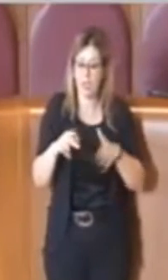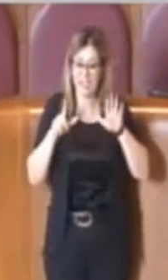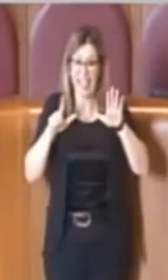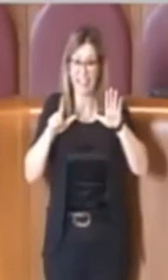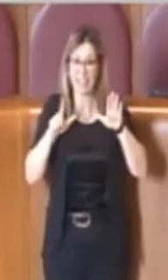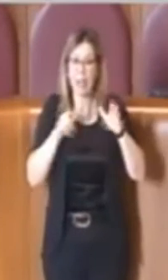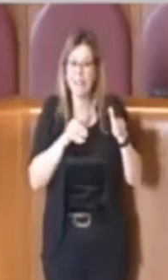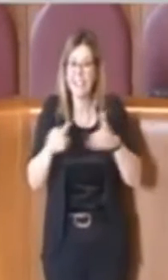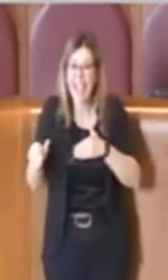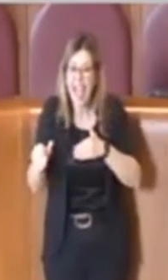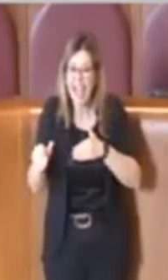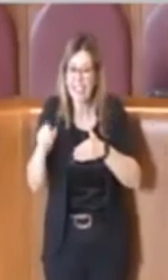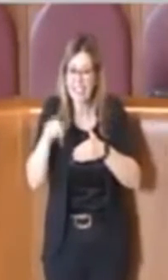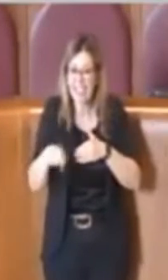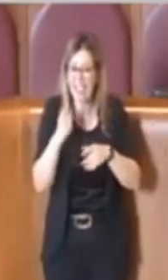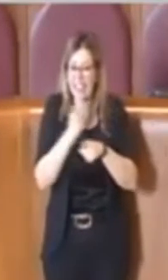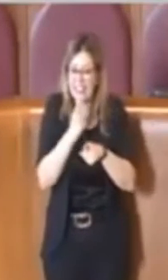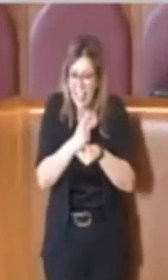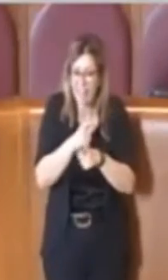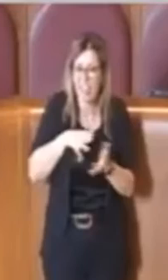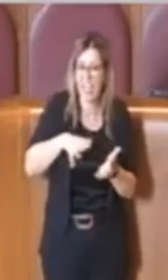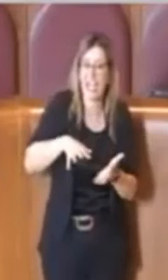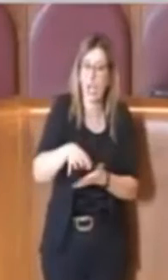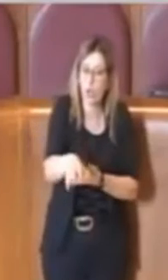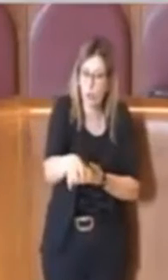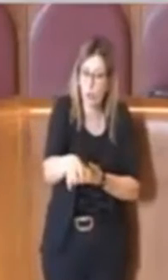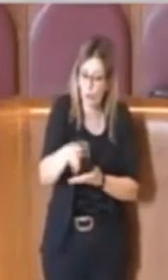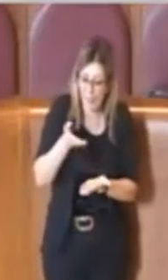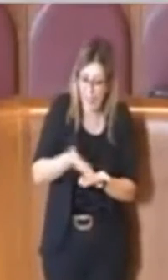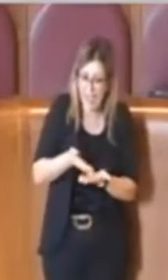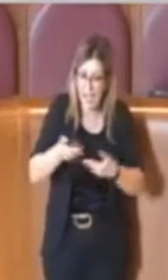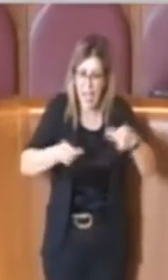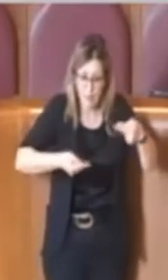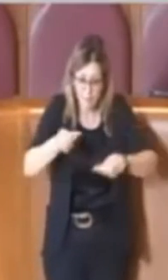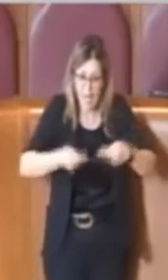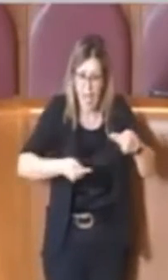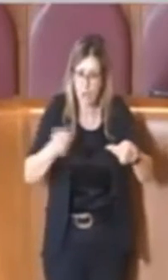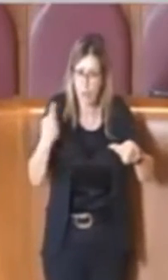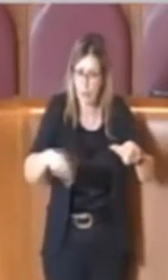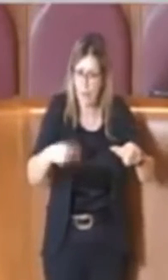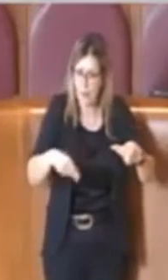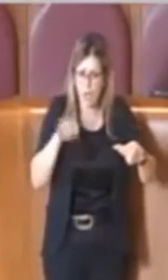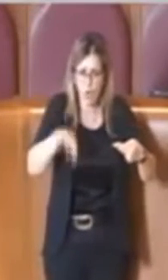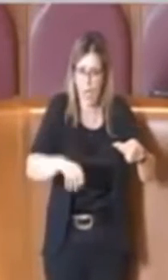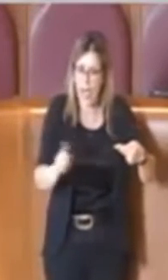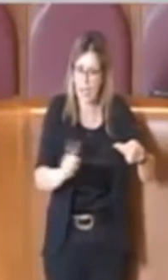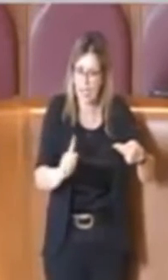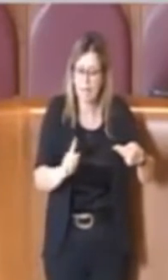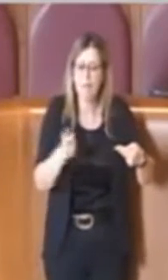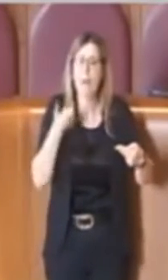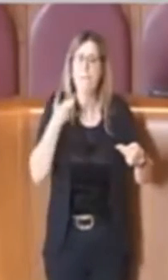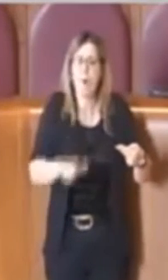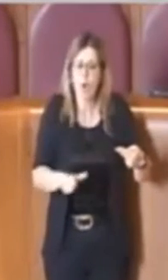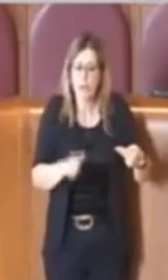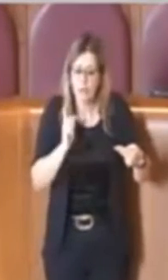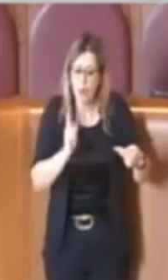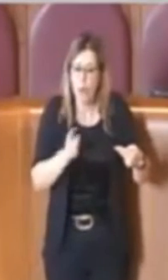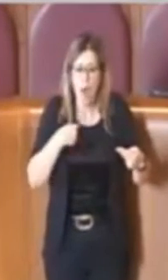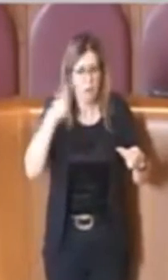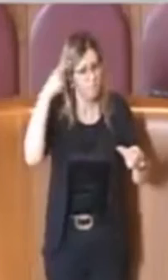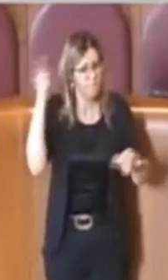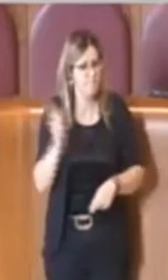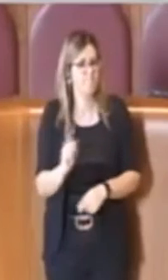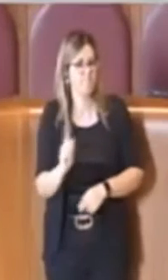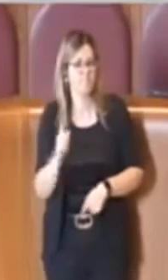da recuperare e purtroppo non li riusciamo a recuperare e non so quali sono i motivi, questo magari dopo l